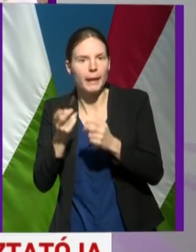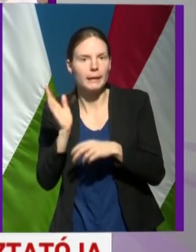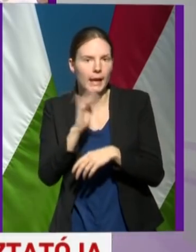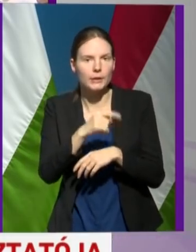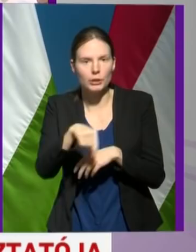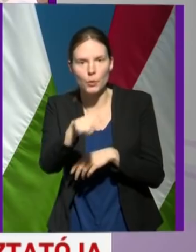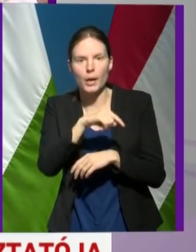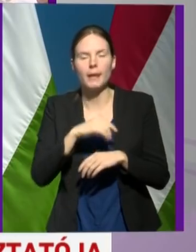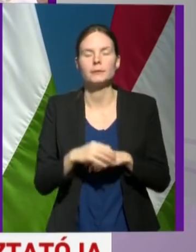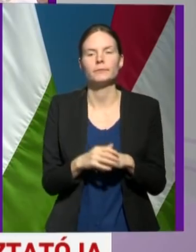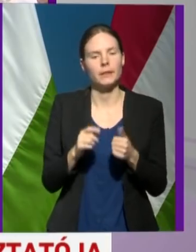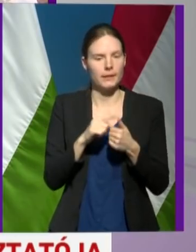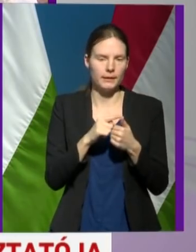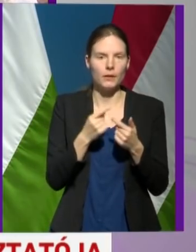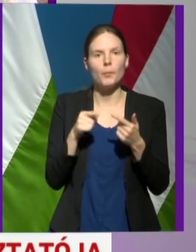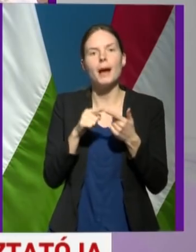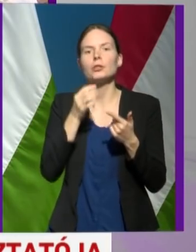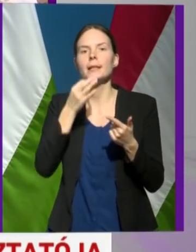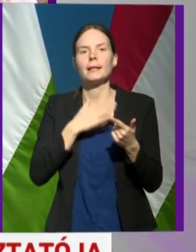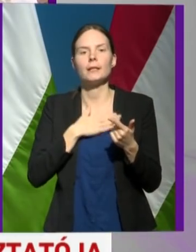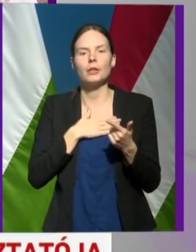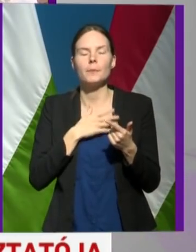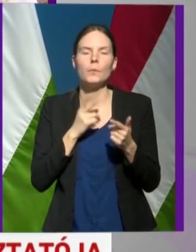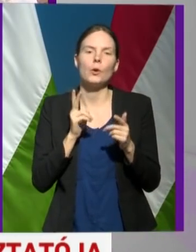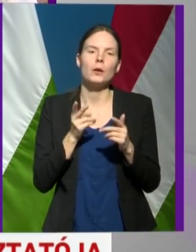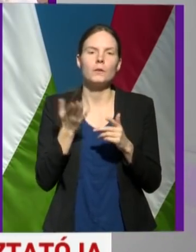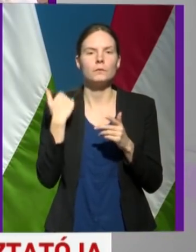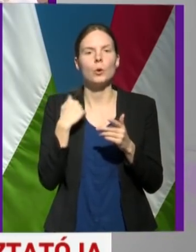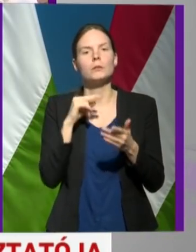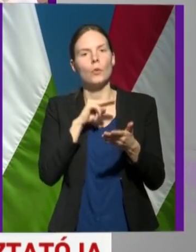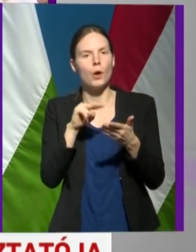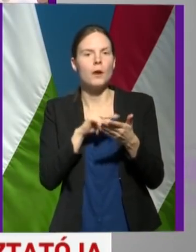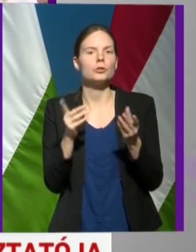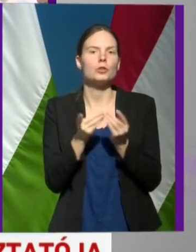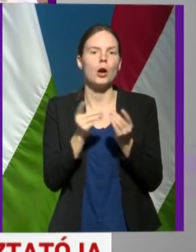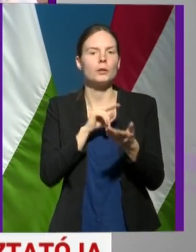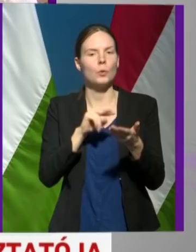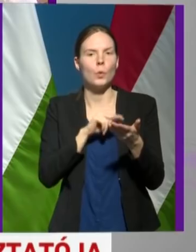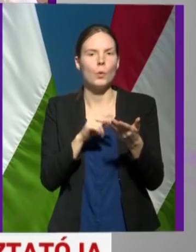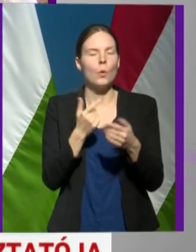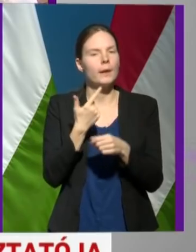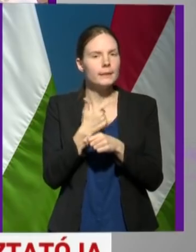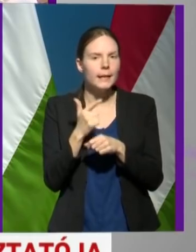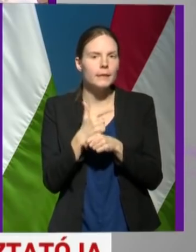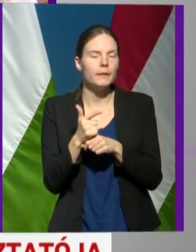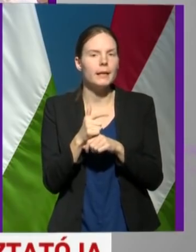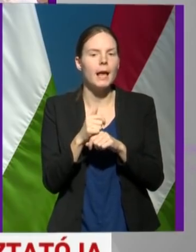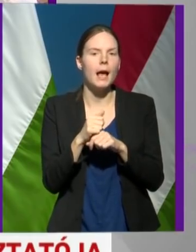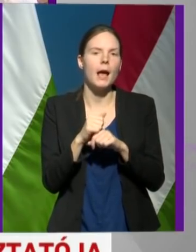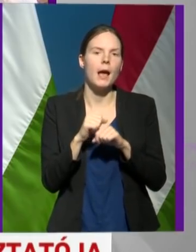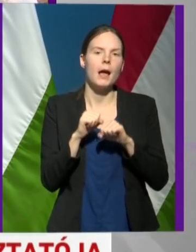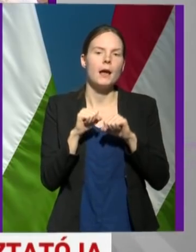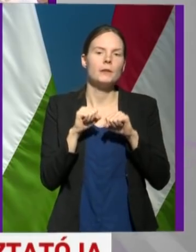legyenek, az egyik. És a másik pedig az lenne, hogy lehetett olvasni a sajtóban arról, hogy kétféle törzs